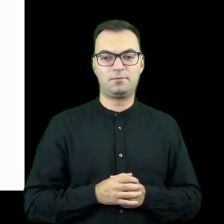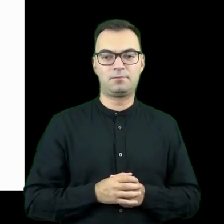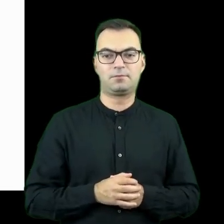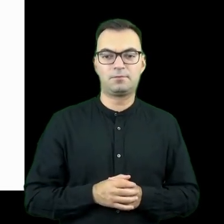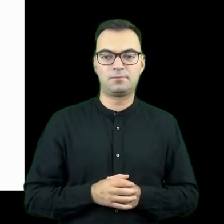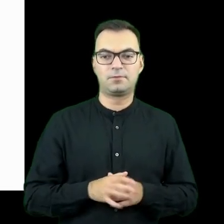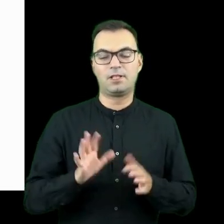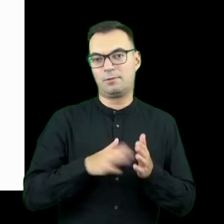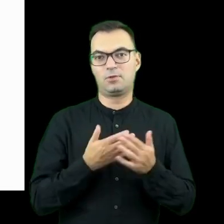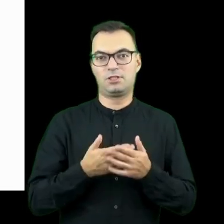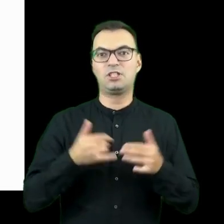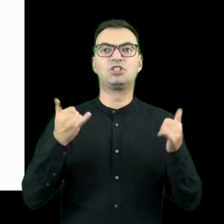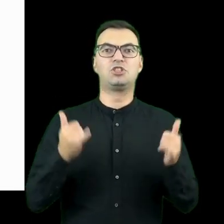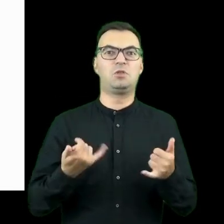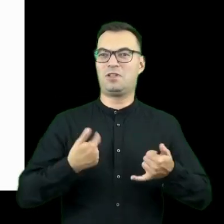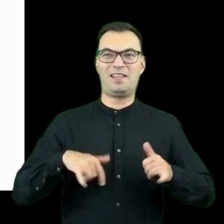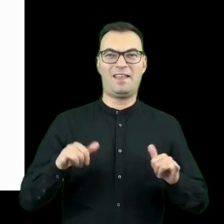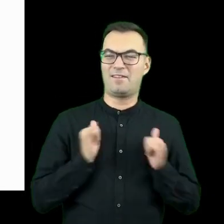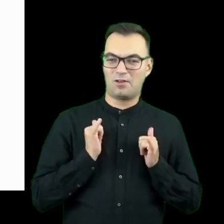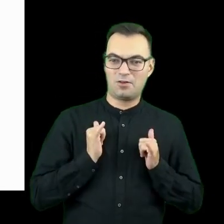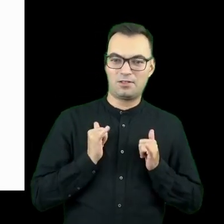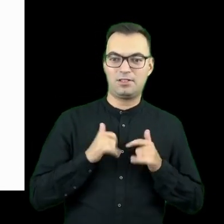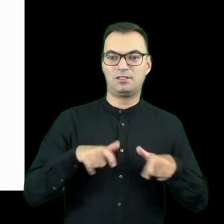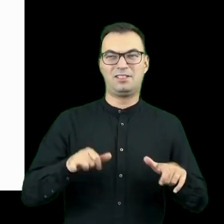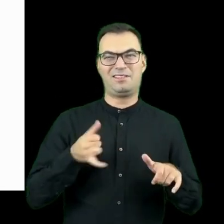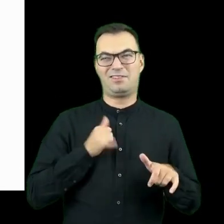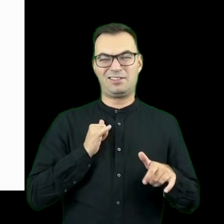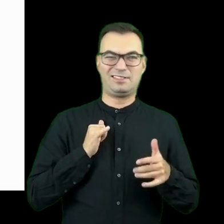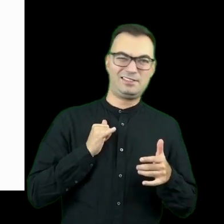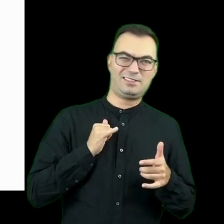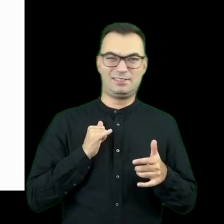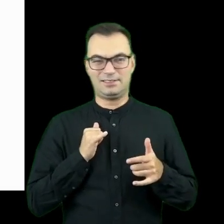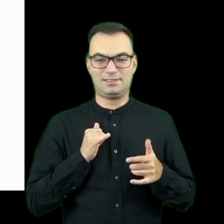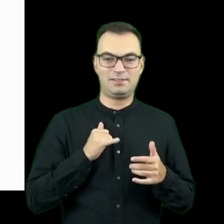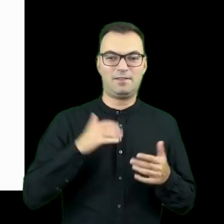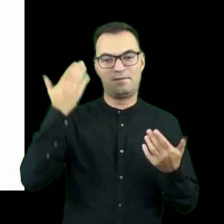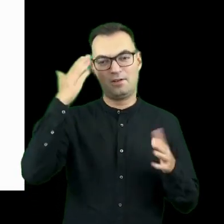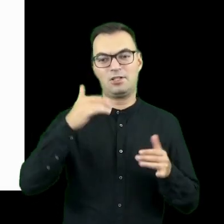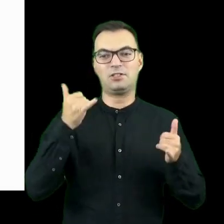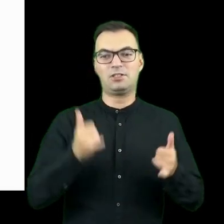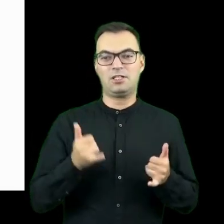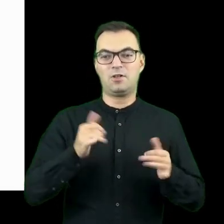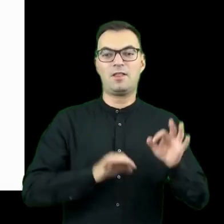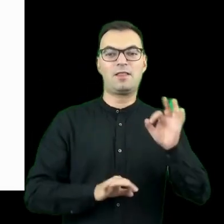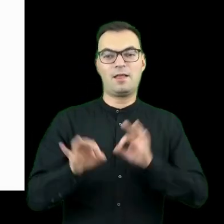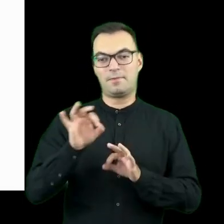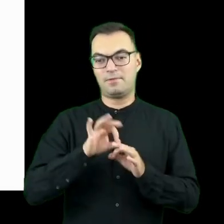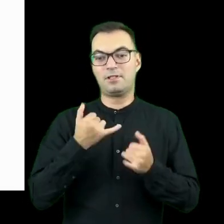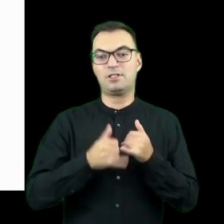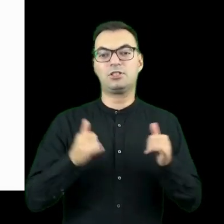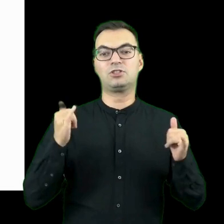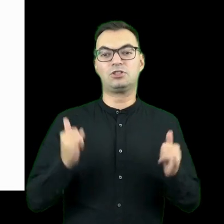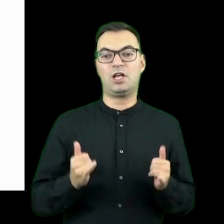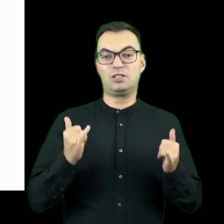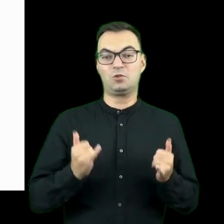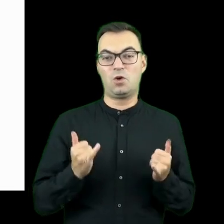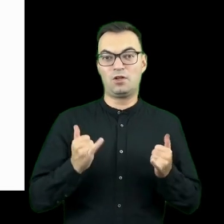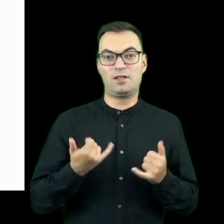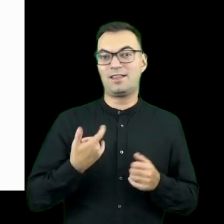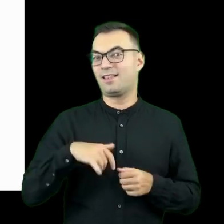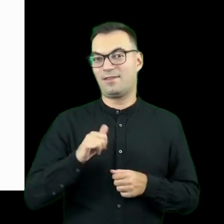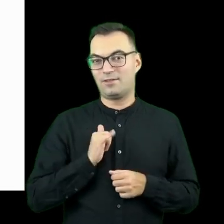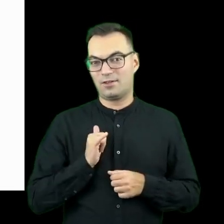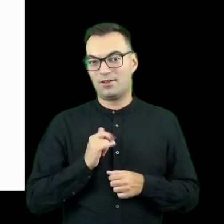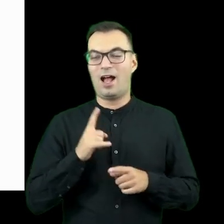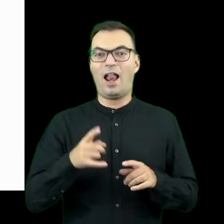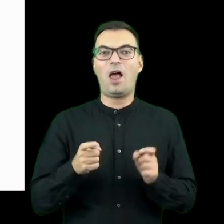kwestia niewygodnego krzesła. Jeżeli Wam się niewygodnie siedzi, będziecie chcieli to krzesło naprawić. Jeżeli to jest krzesło, które niewygodne jest, ale